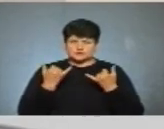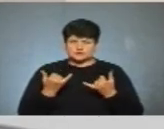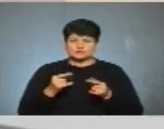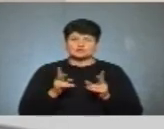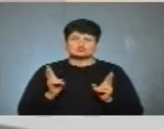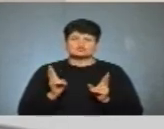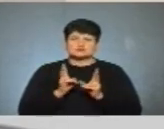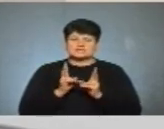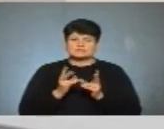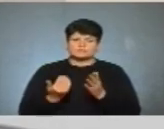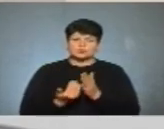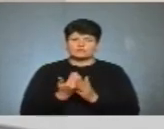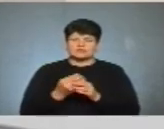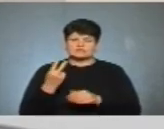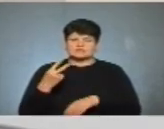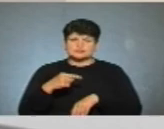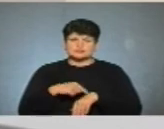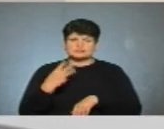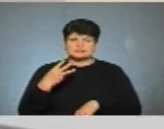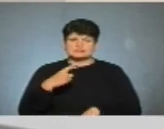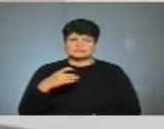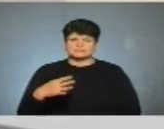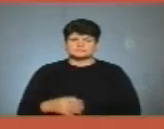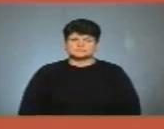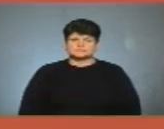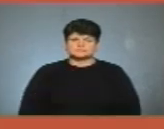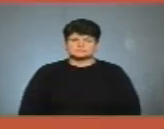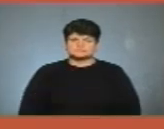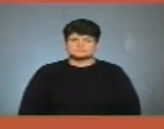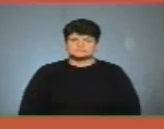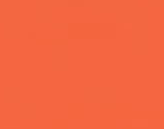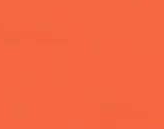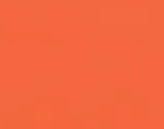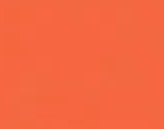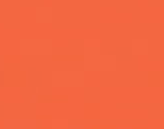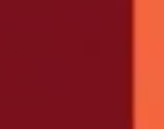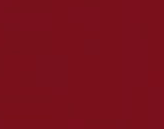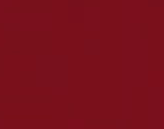тому зустрінемося в випуску новин о 20.30. Ж час. Музи